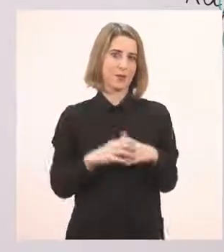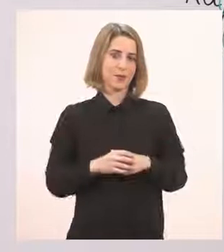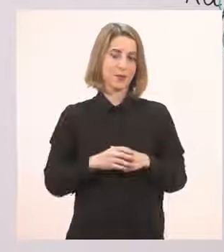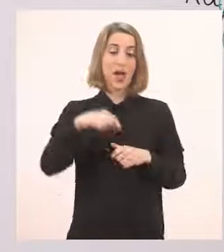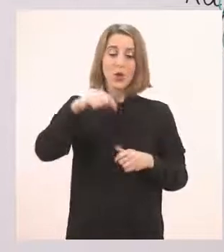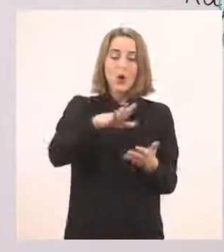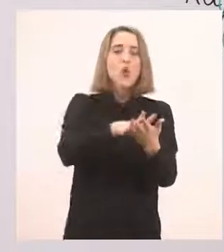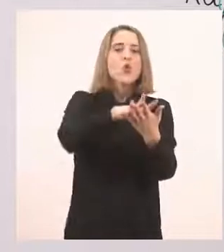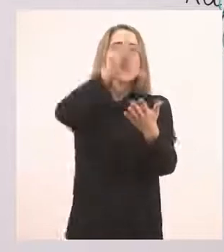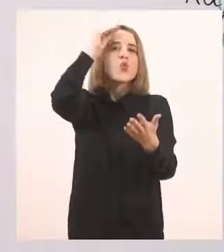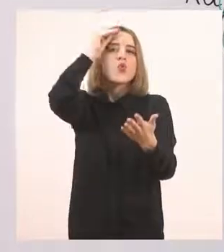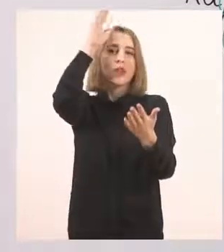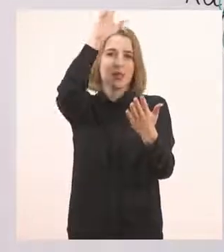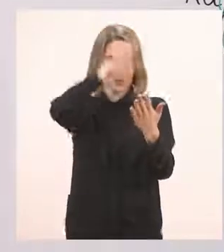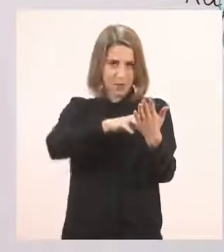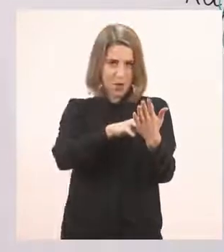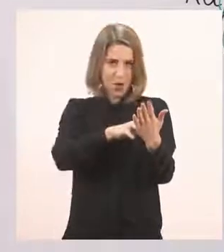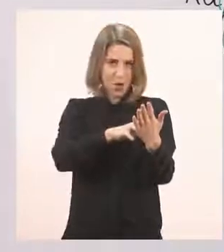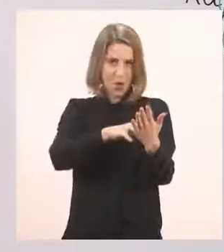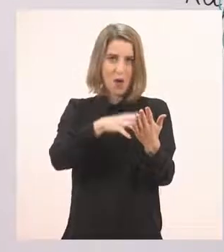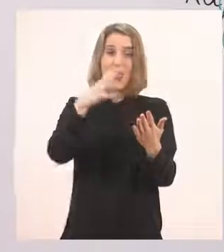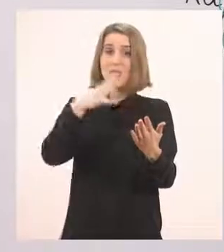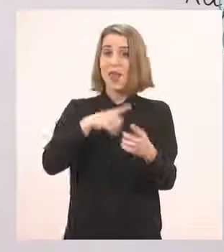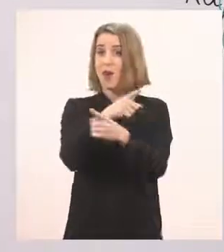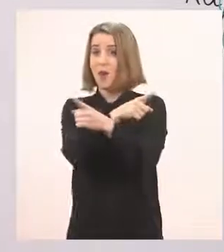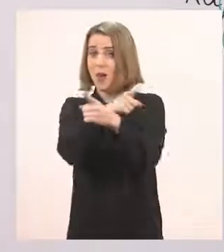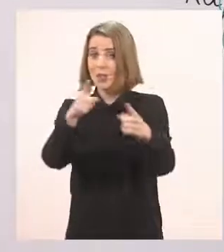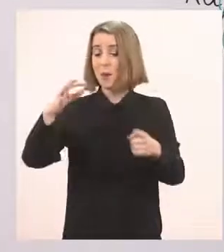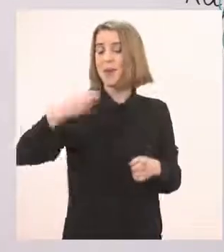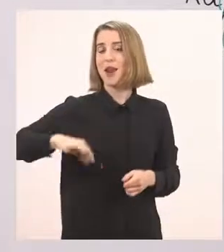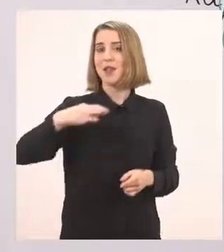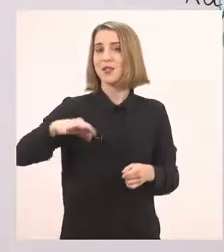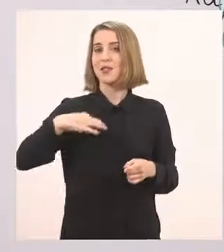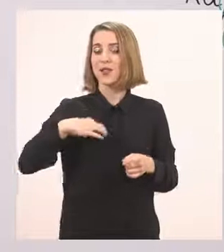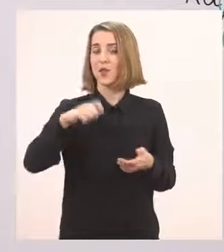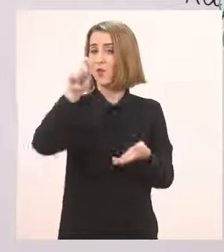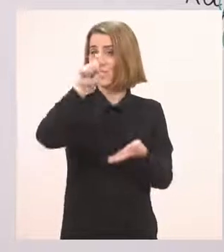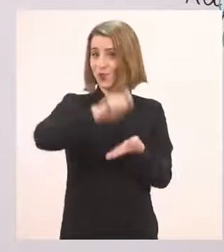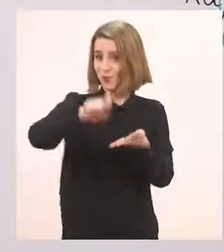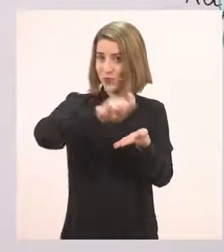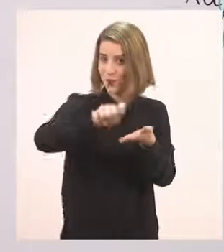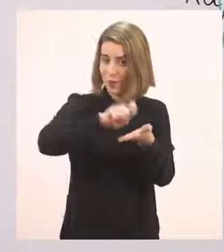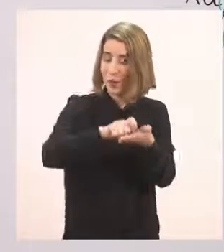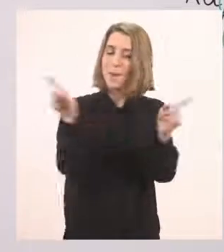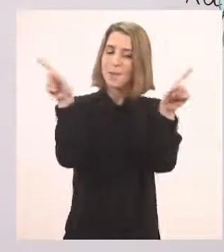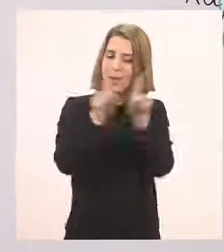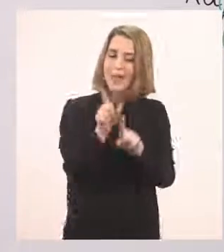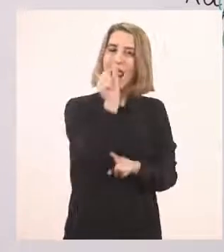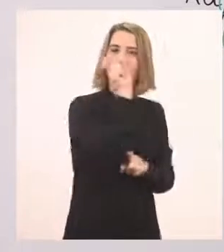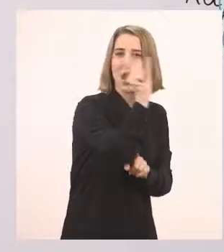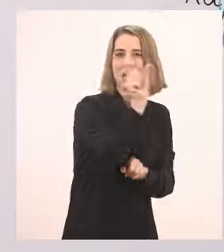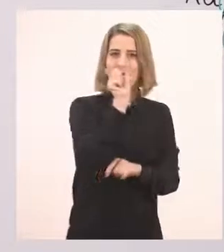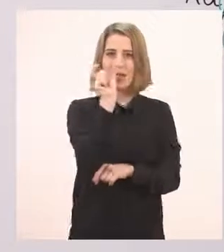που ξεκλειδώσαμε και το κείμενο, θέλω να πάρετε και εσείς την πράσινη ξυλογογιά σας, και να πάμε μαζί, λεξούλα-λεξούλα